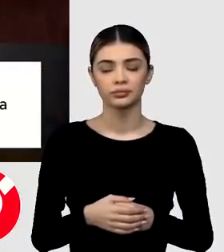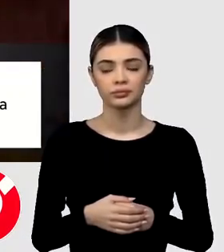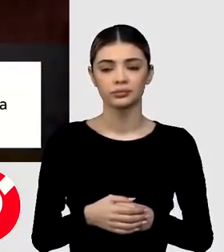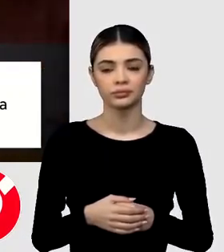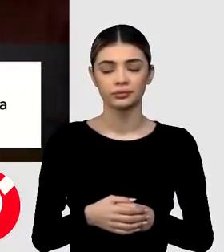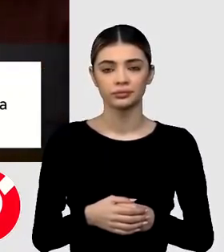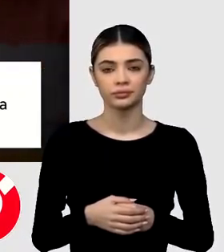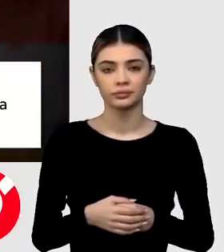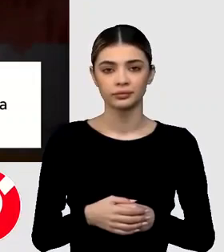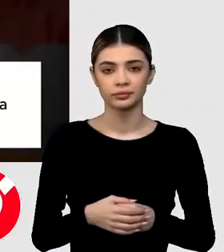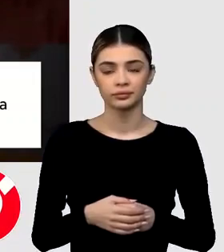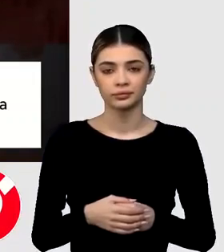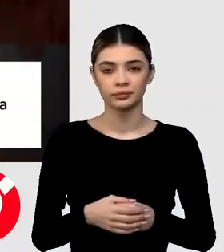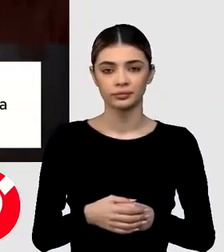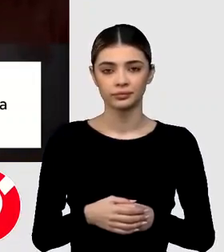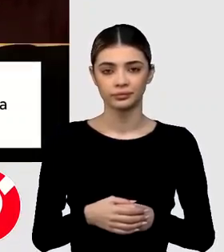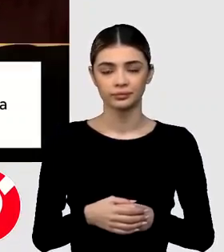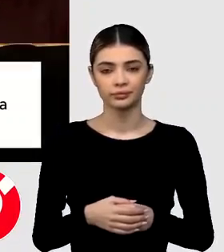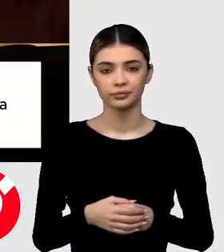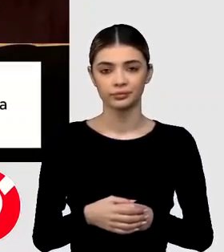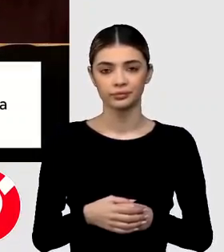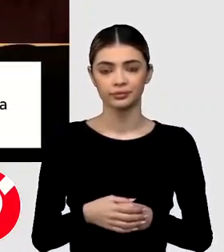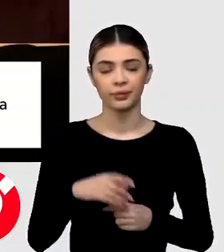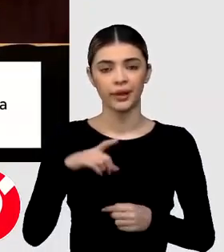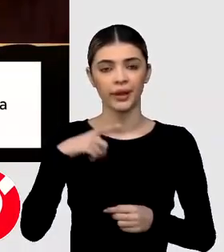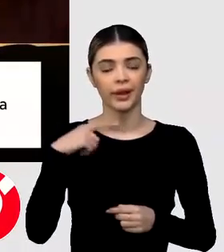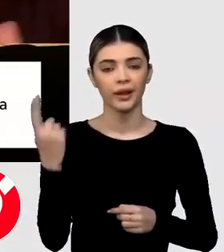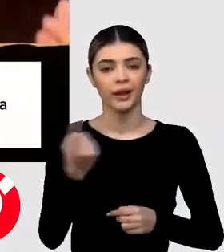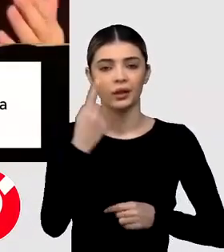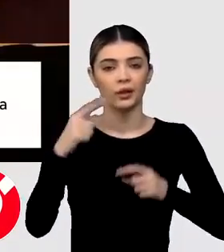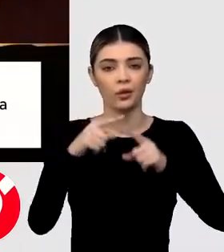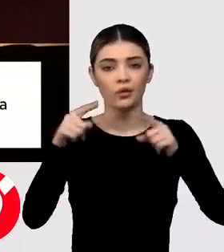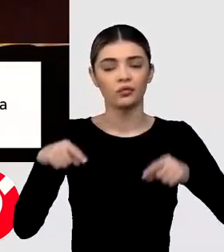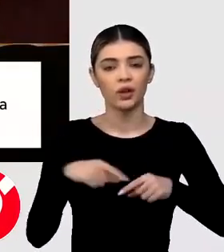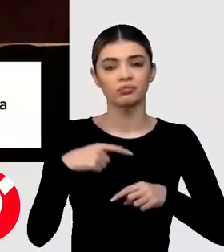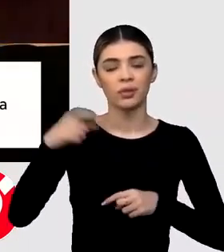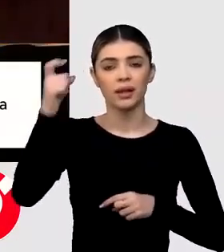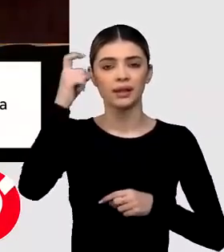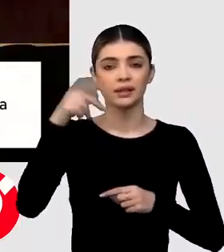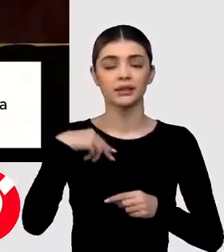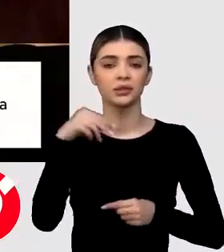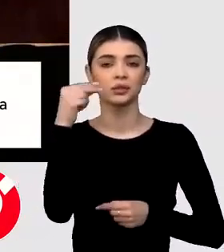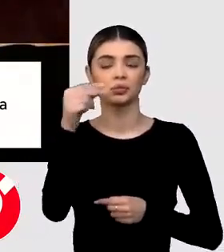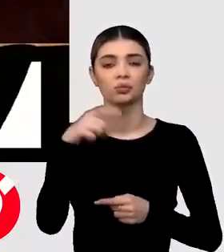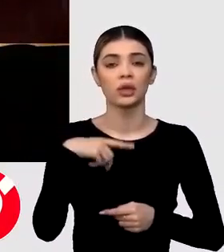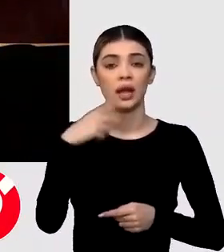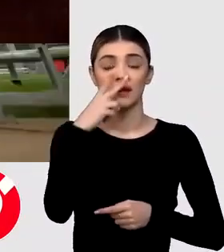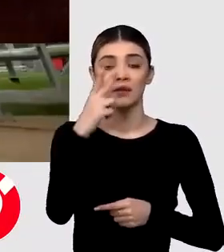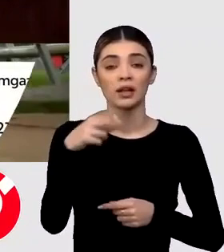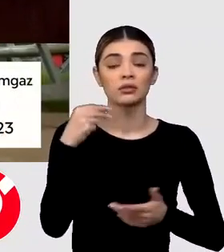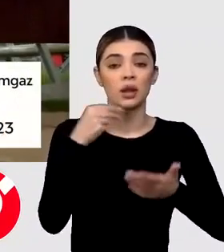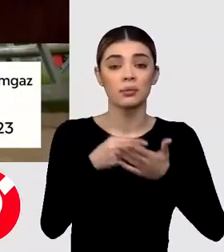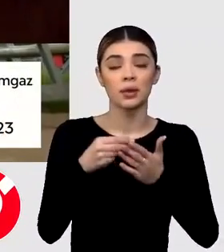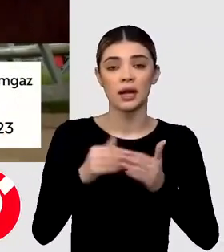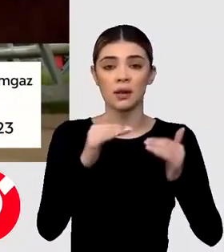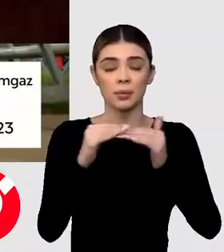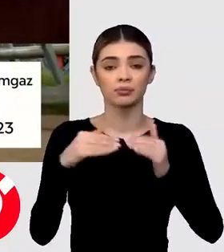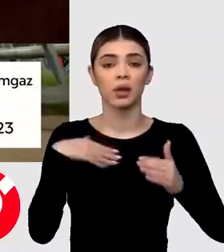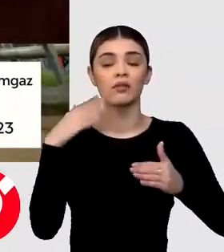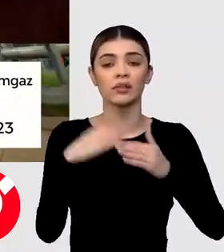avem o ordonanță de urgență care subvenționează prețul consumatorului final,